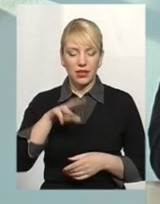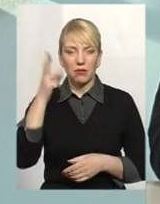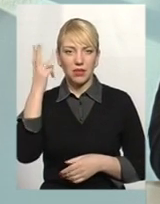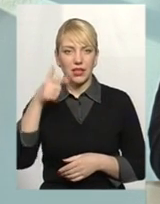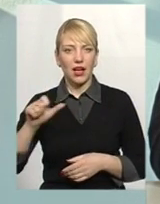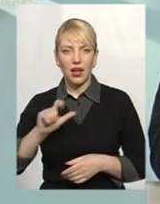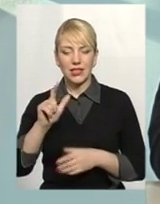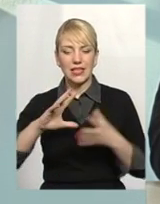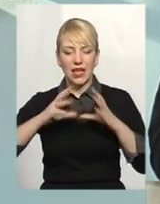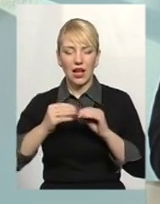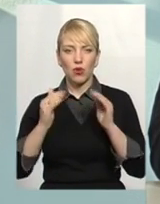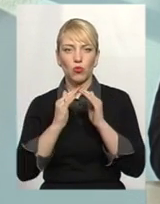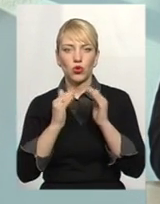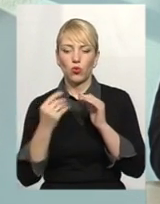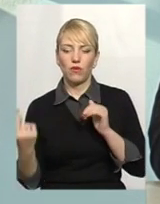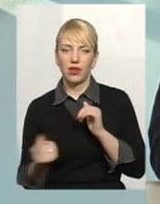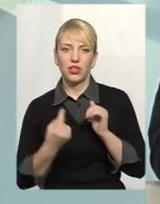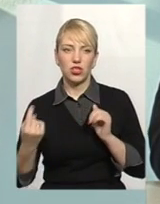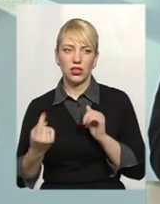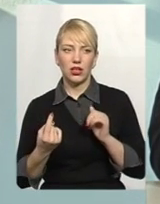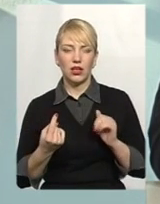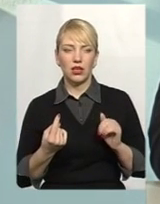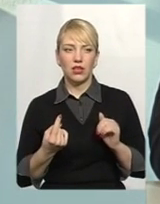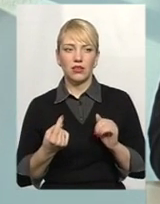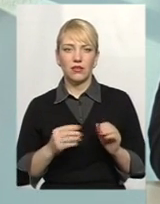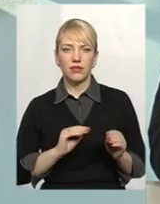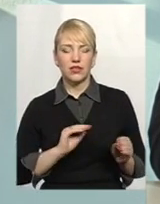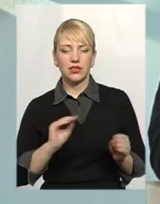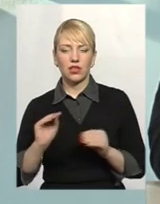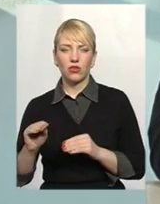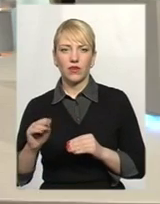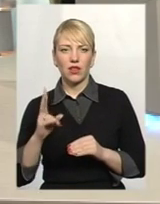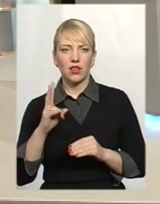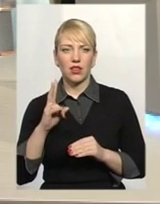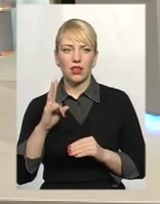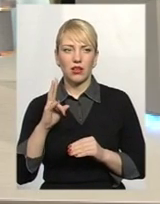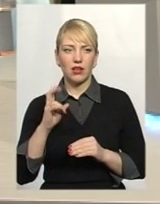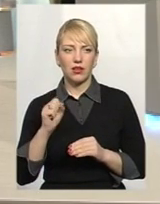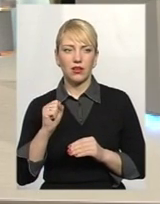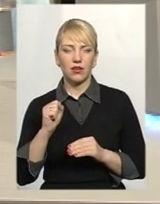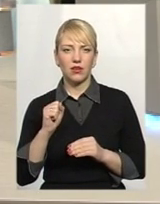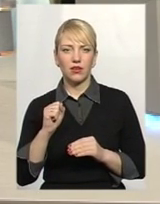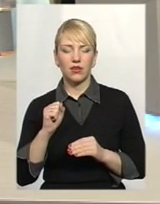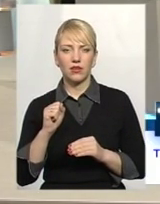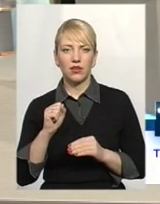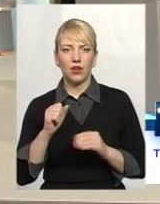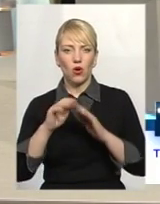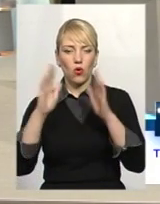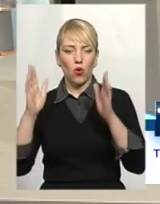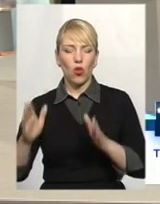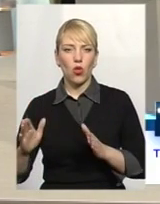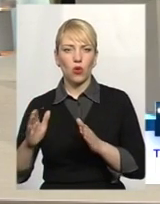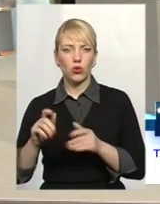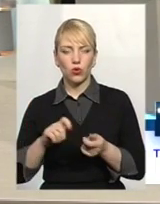загальнобудинкові лічильники встановив на плиту колонку. Тобто 10 років назад в нас стояло порядка 130